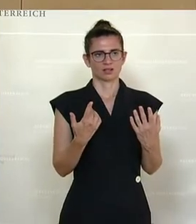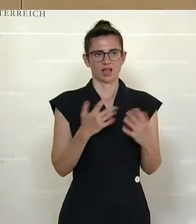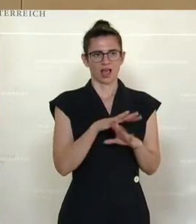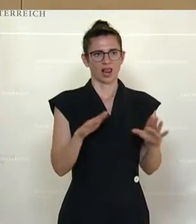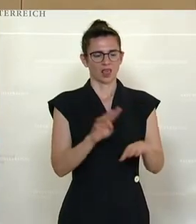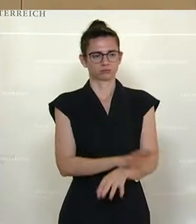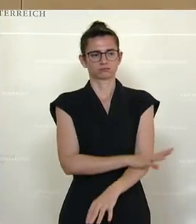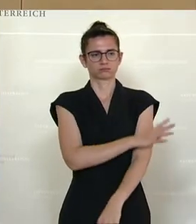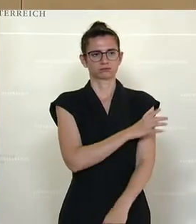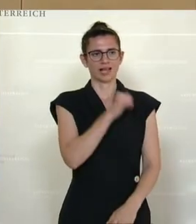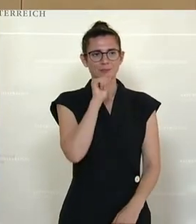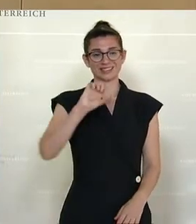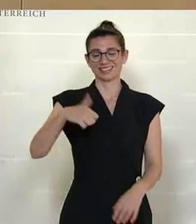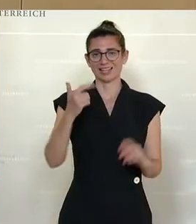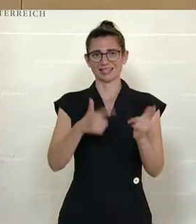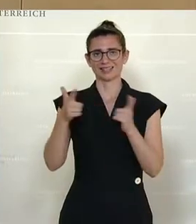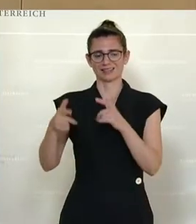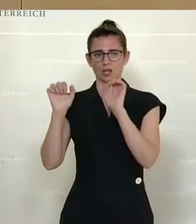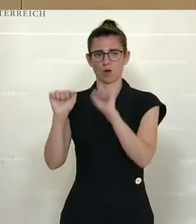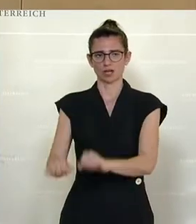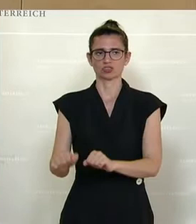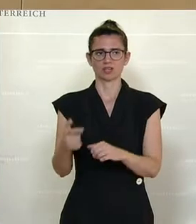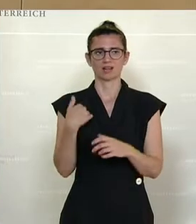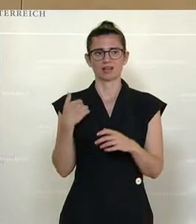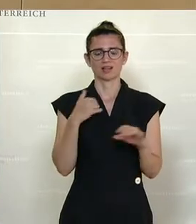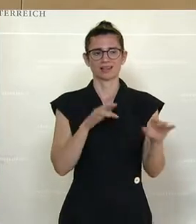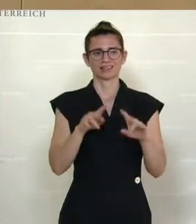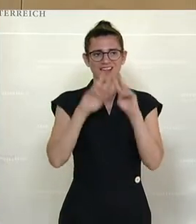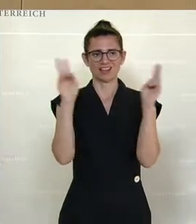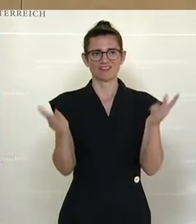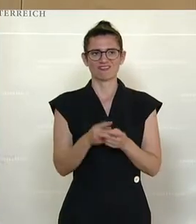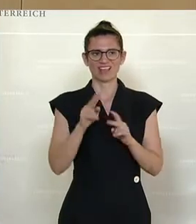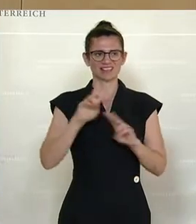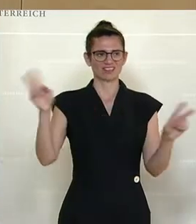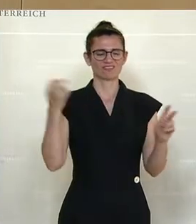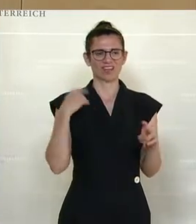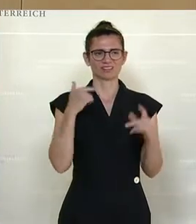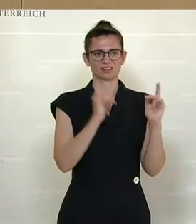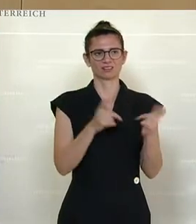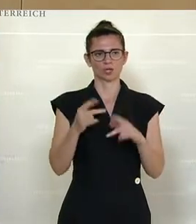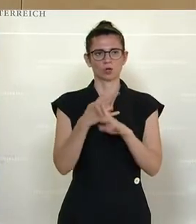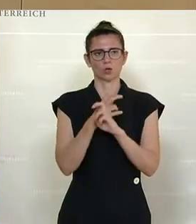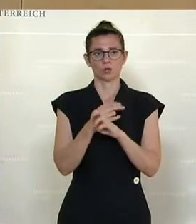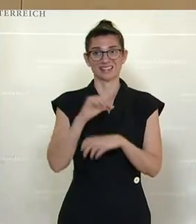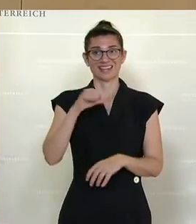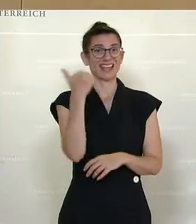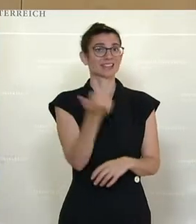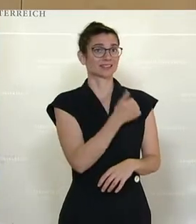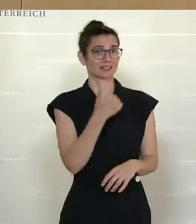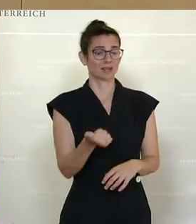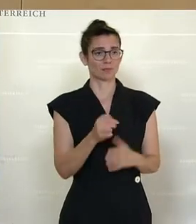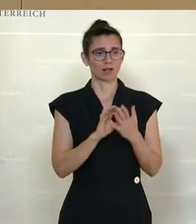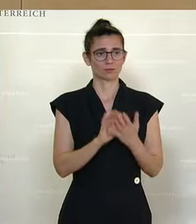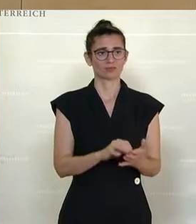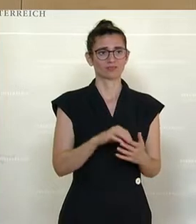Es war aber nicht der erste Terroranschlag. Das Phänomen des weltweiten Terrors hat Österreich erstmals am 21.